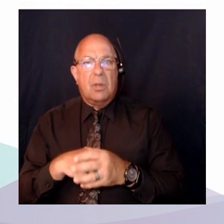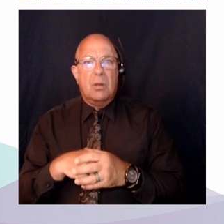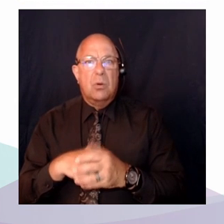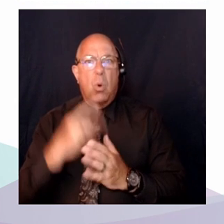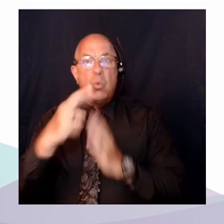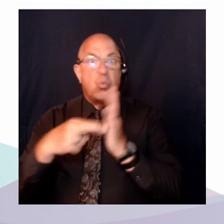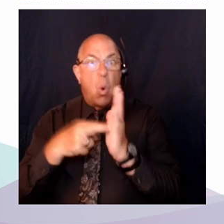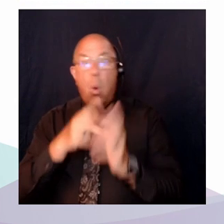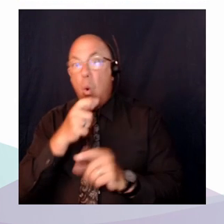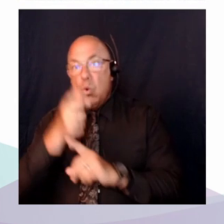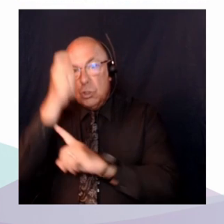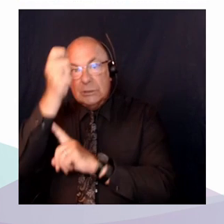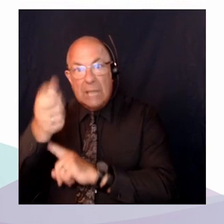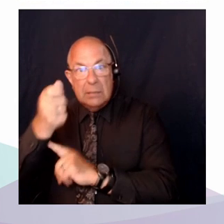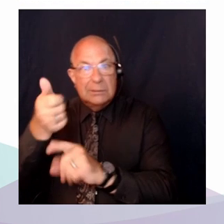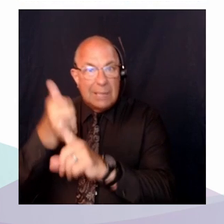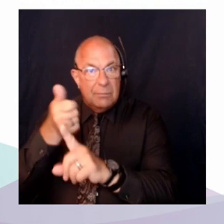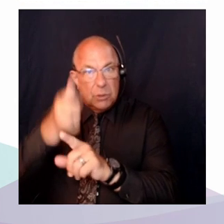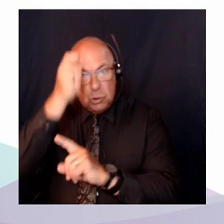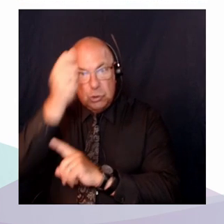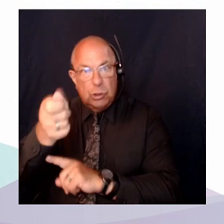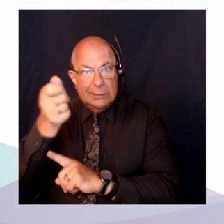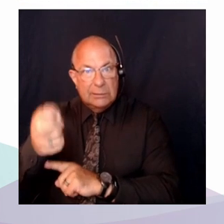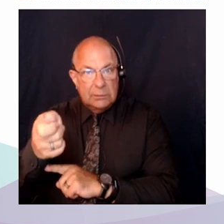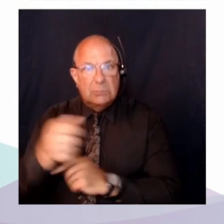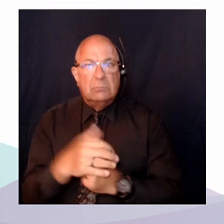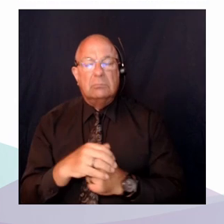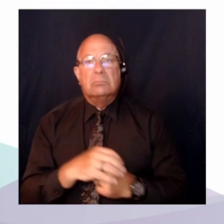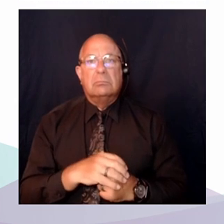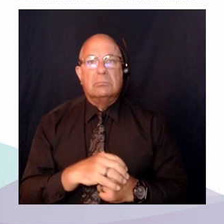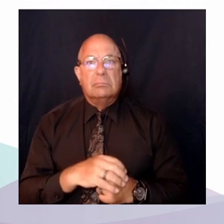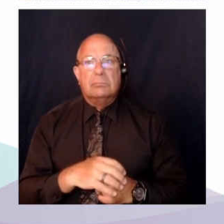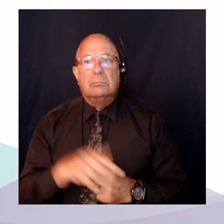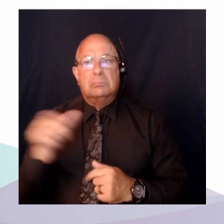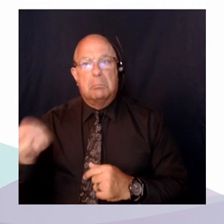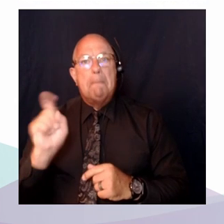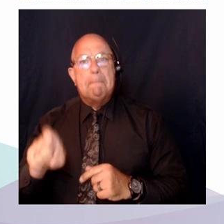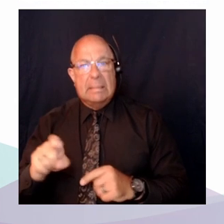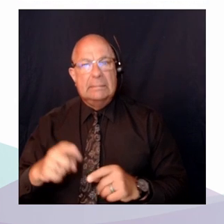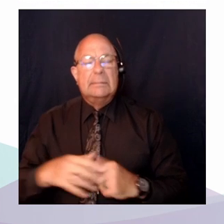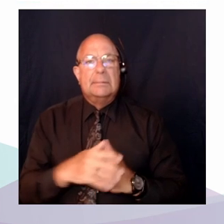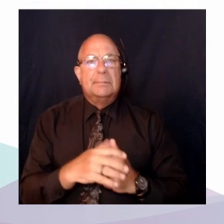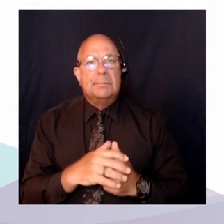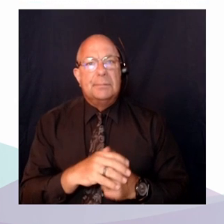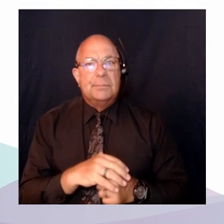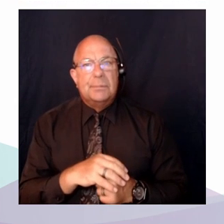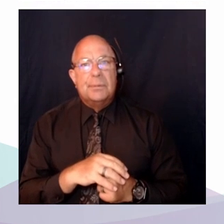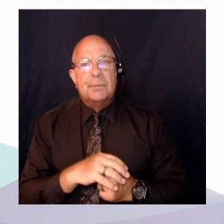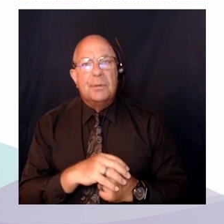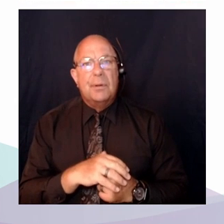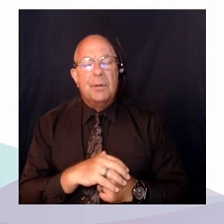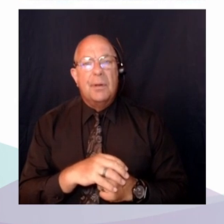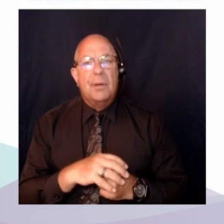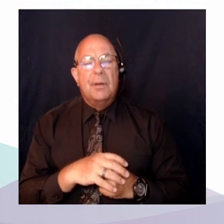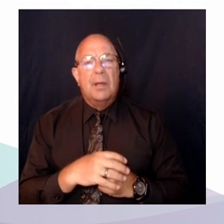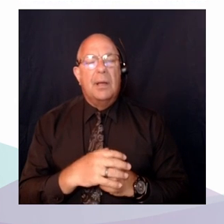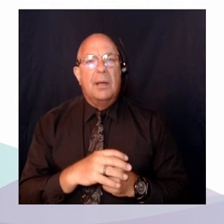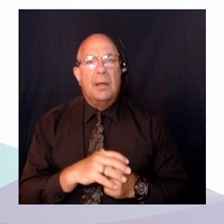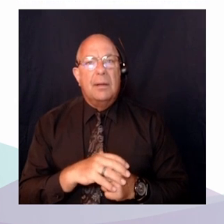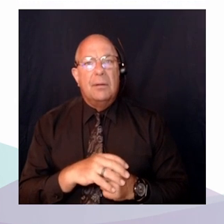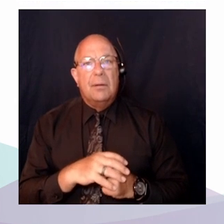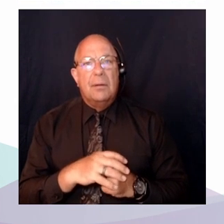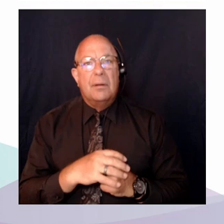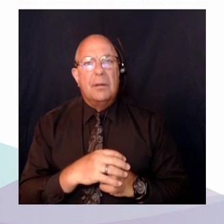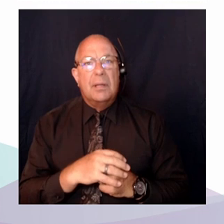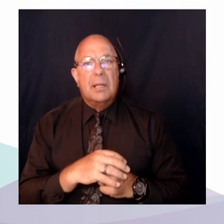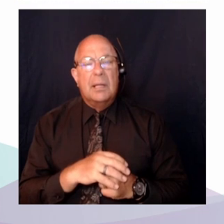doivent accepter d'entendre des litiges innovateurs. Présentement, on sent une certaine résistance à cet